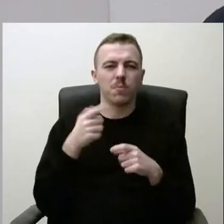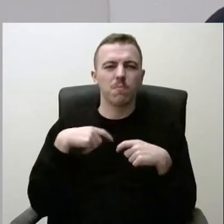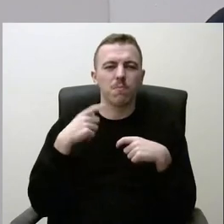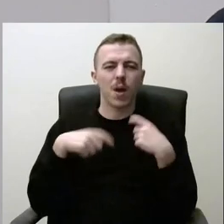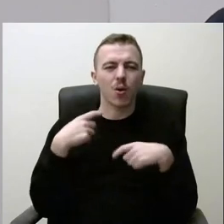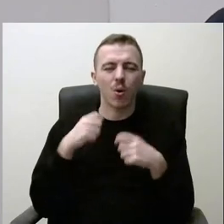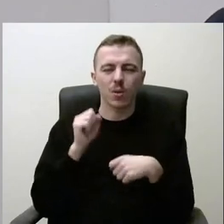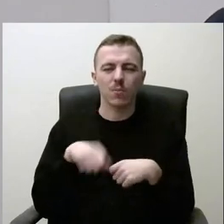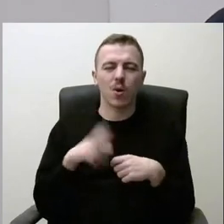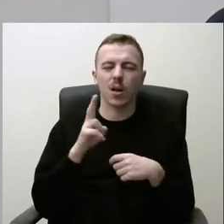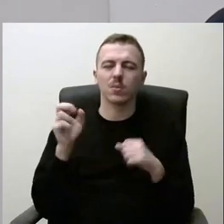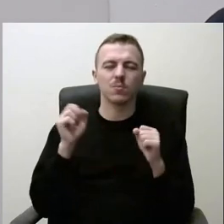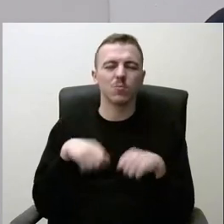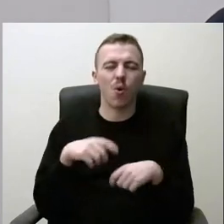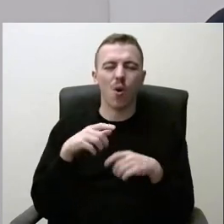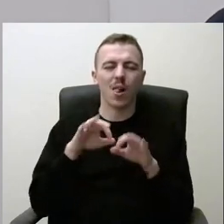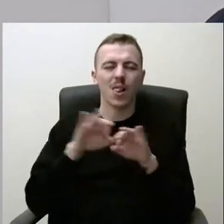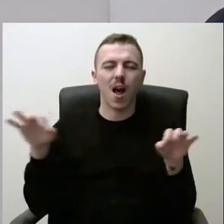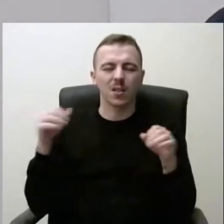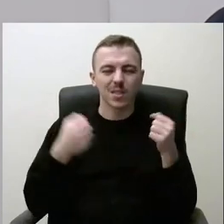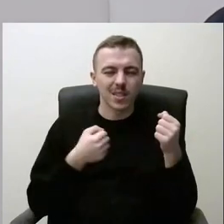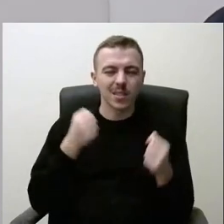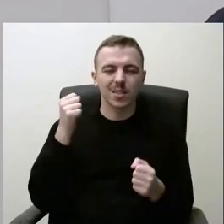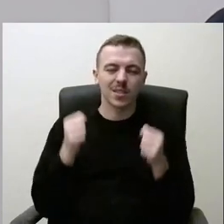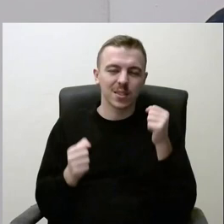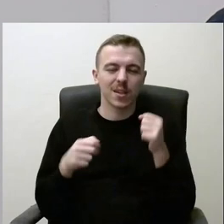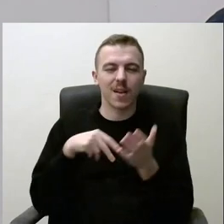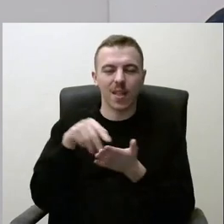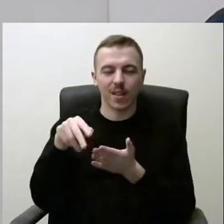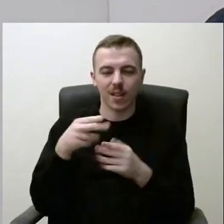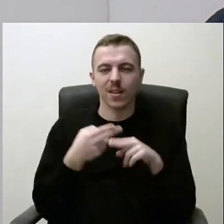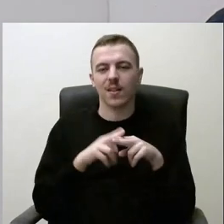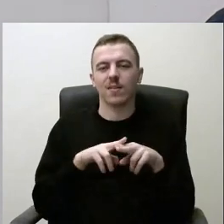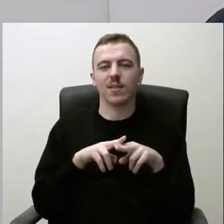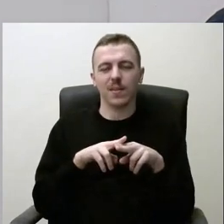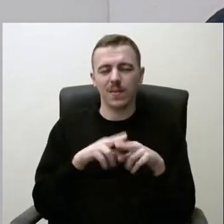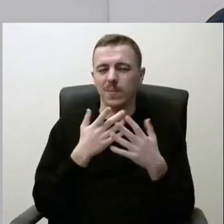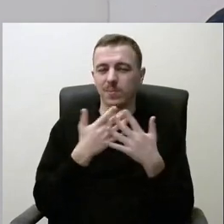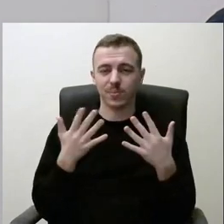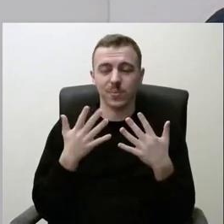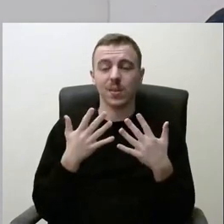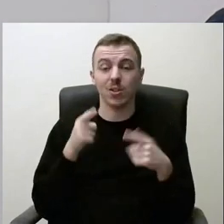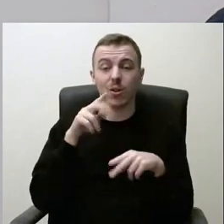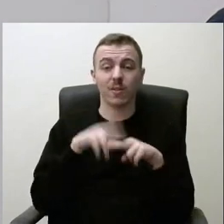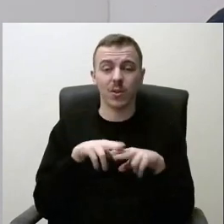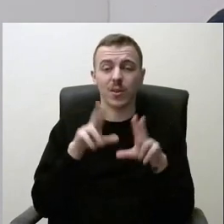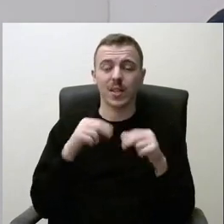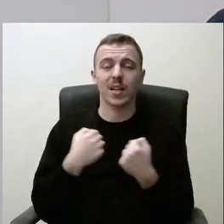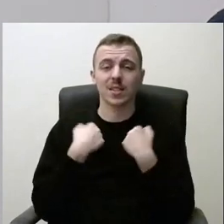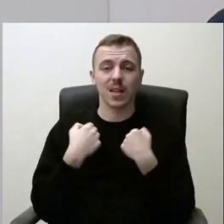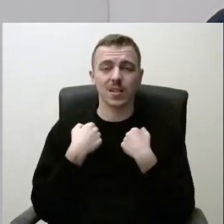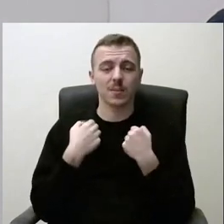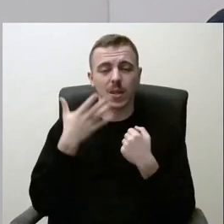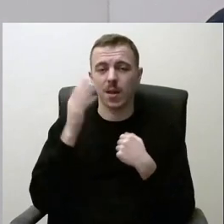eiti, kas gali su lasdom, to prasmei, šiaurinės įjimas dviračiai, taip toliau, tai va šitoje vietoje tikrai stengsime tą dalyką